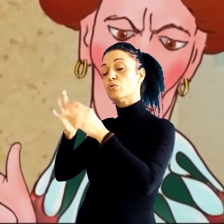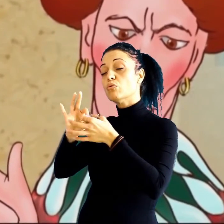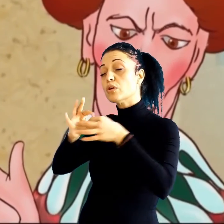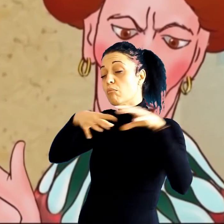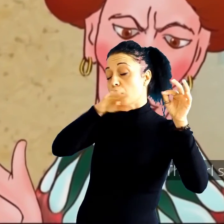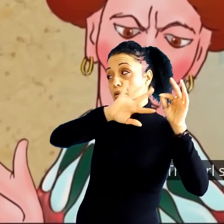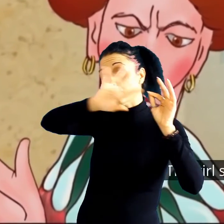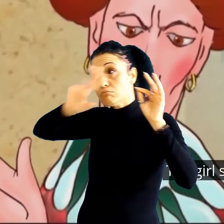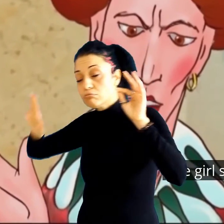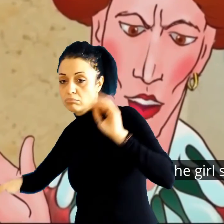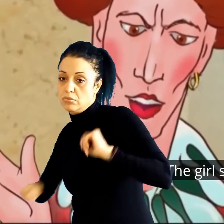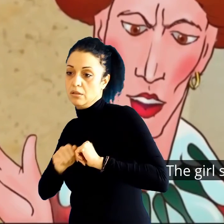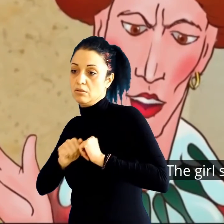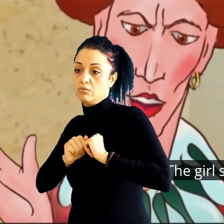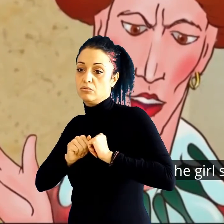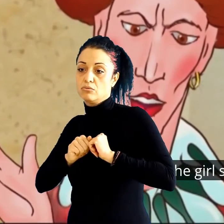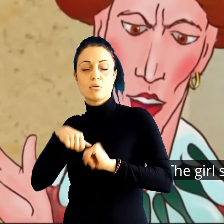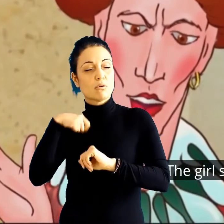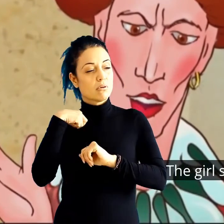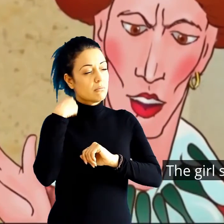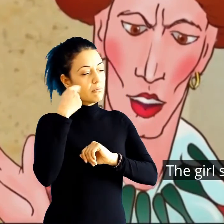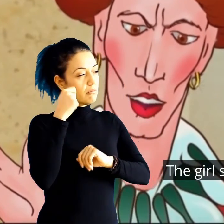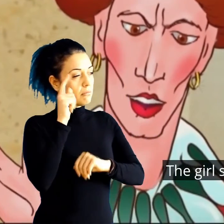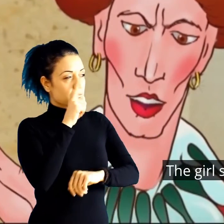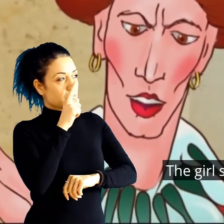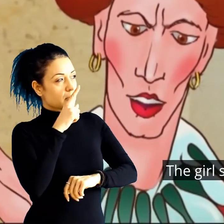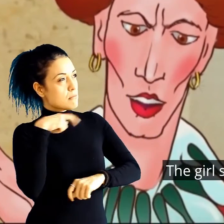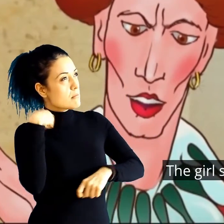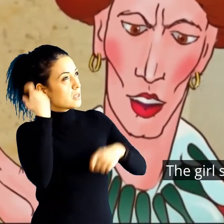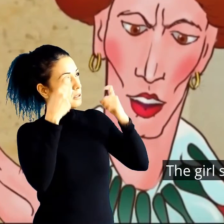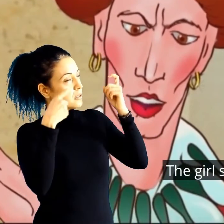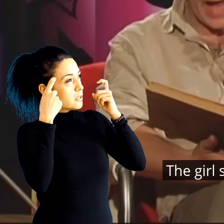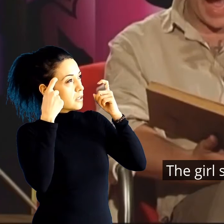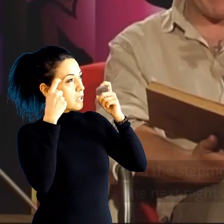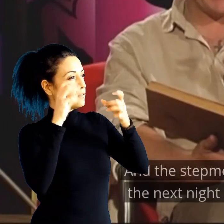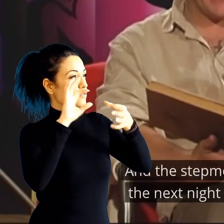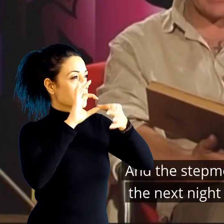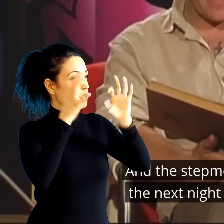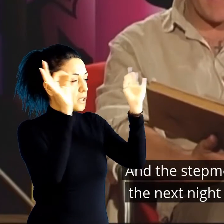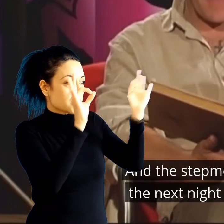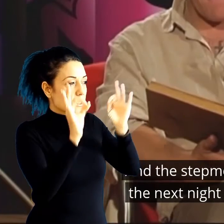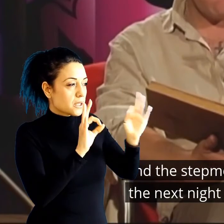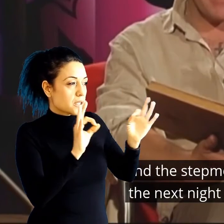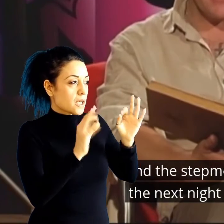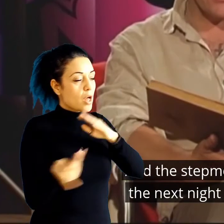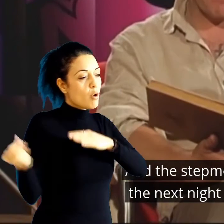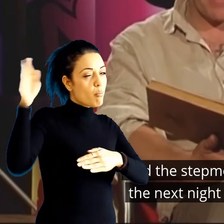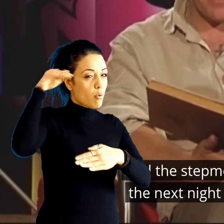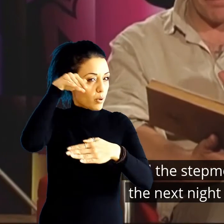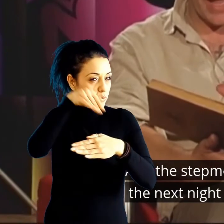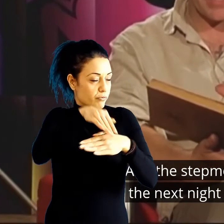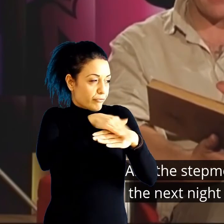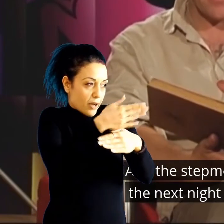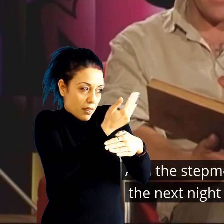!» Девојчето кажало се како што било. А макејата веднаш